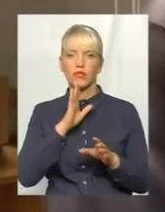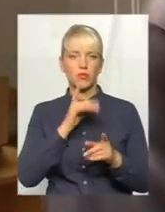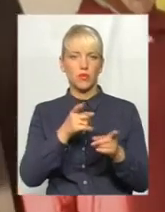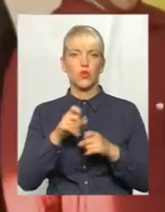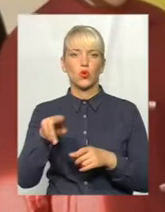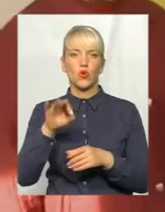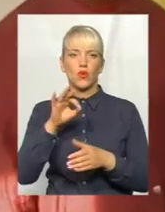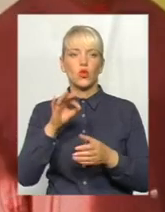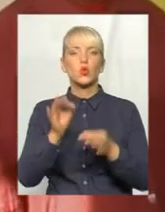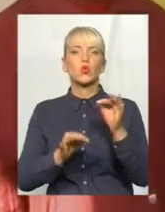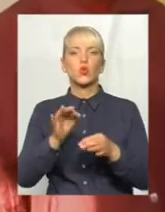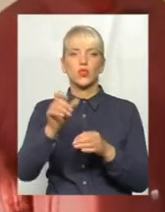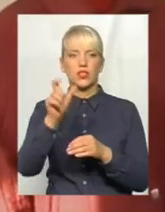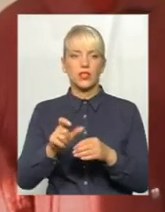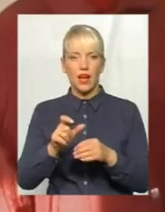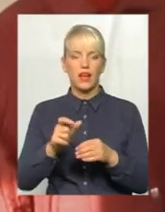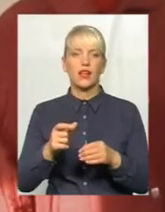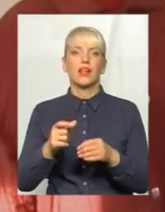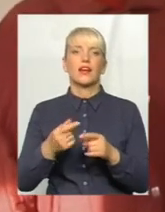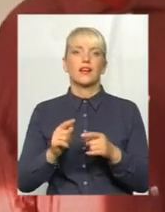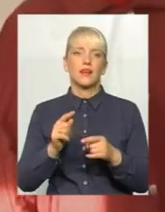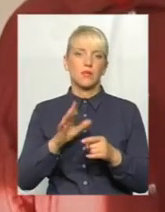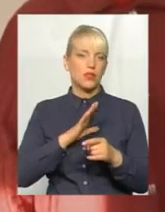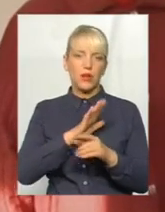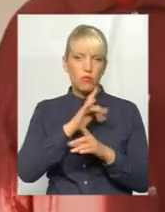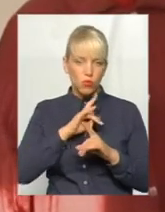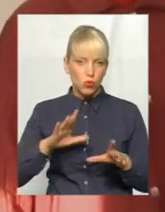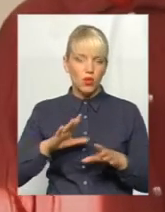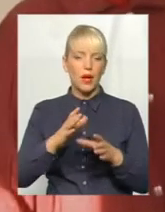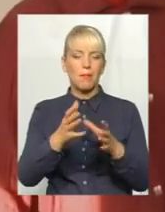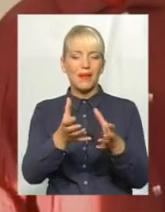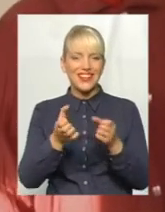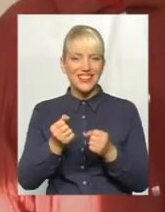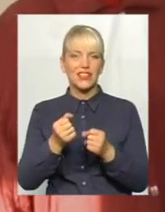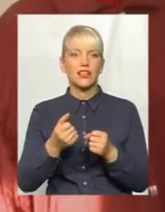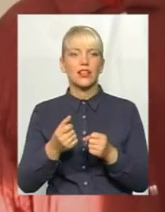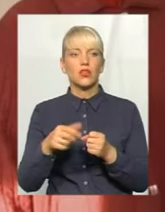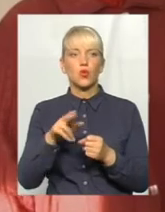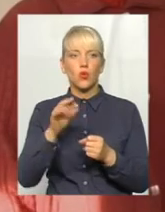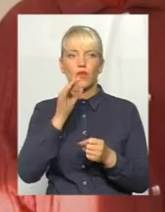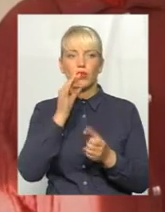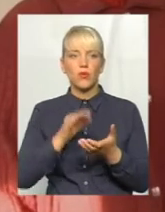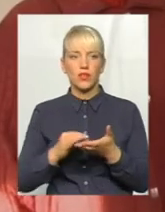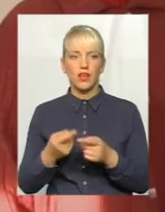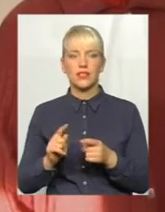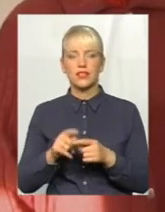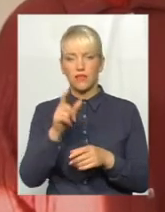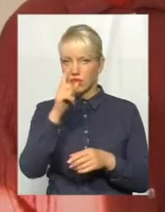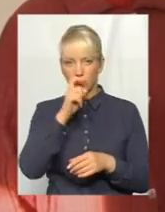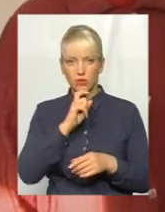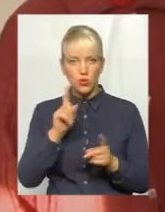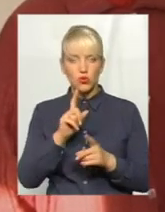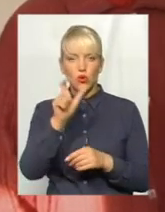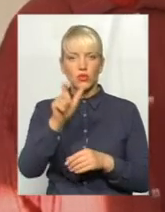відповідальності. Померла людина, зовсім не вина. Ні в чому людина померла через її рішення, через її неправомірні. Ви